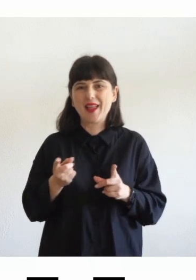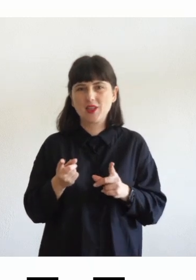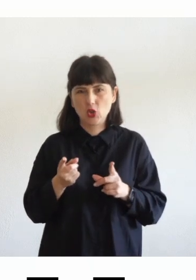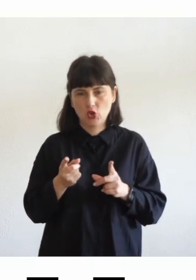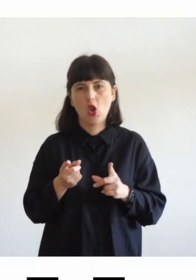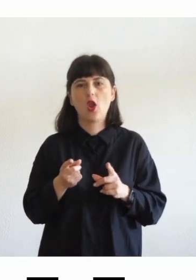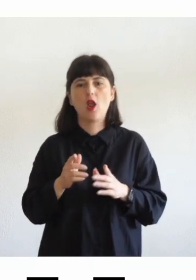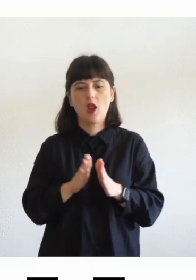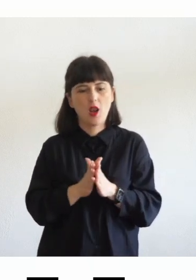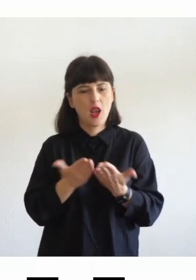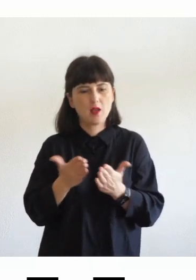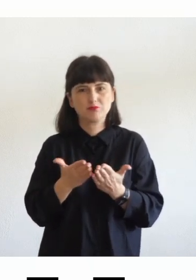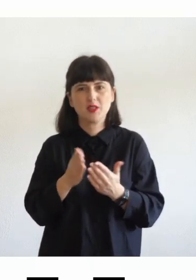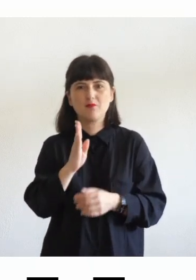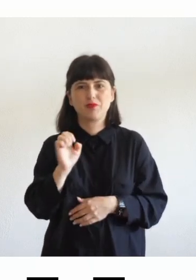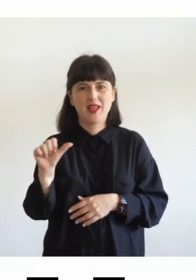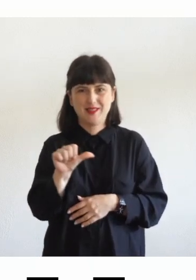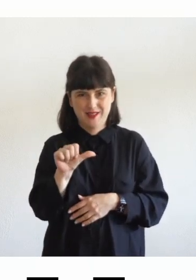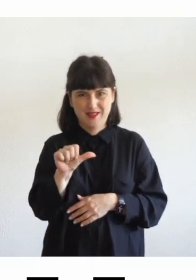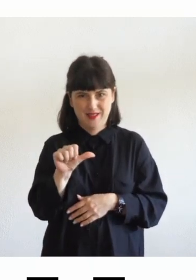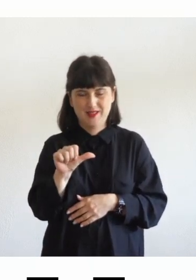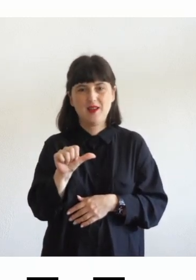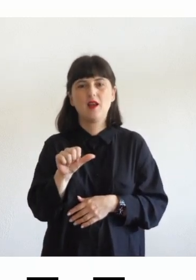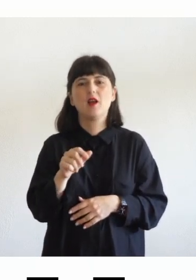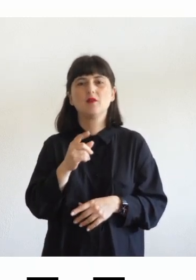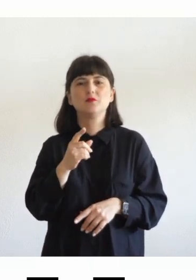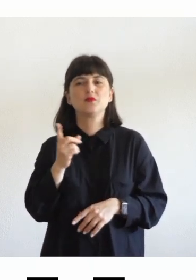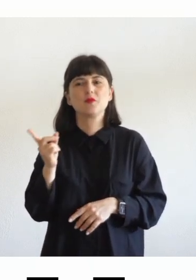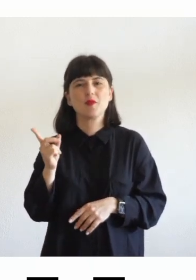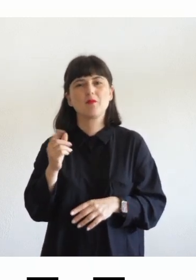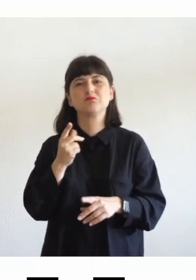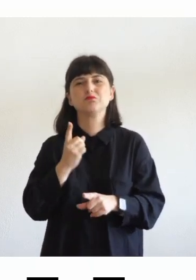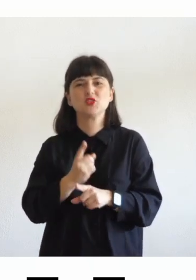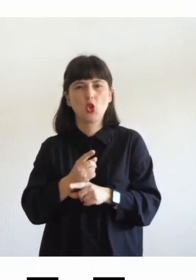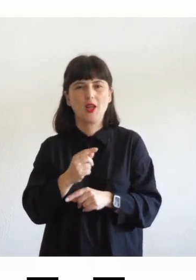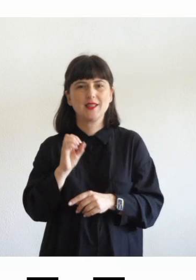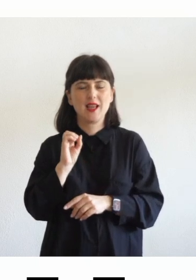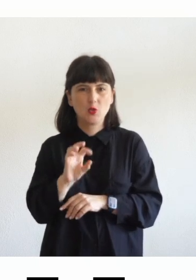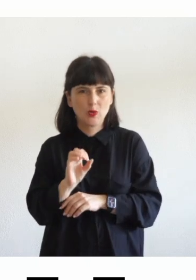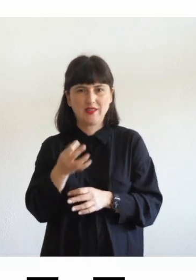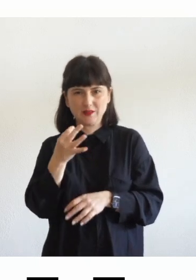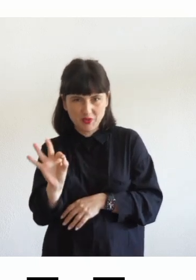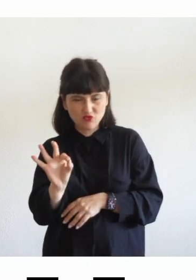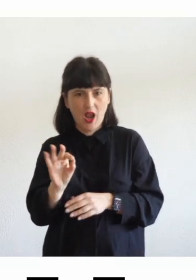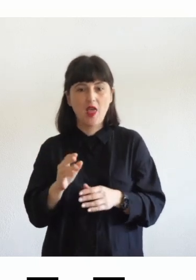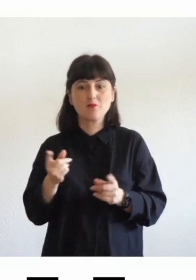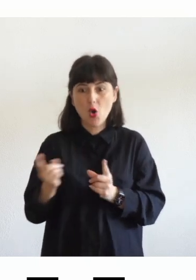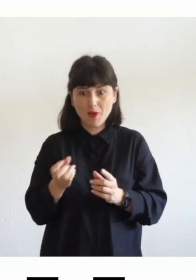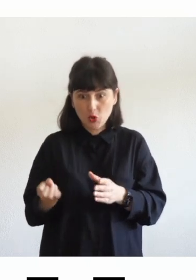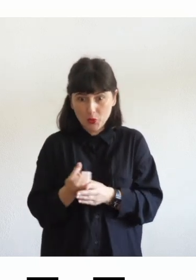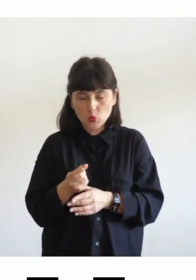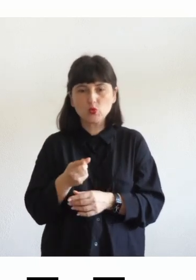BESS che è stato cioè i libri per studenti con bisogni educativi speciali che sono libri che